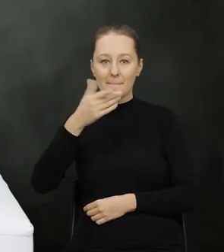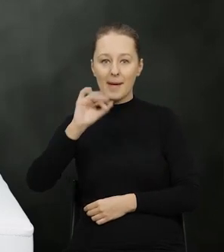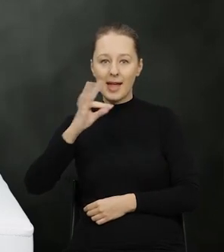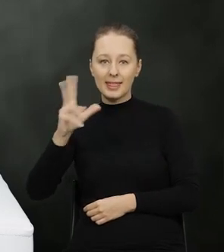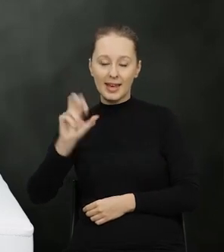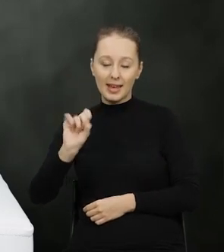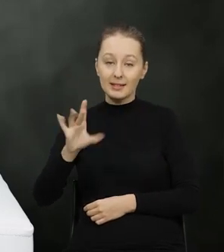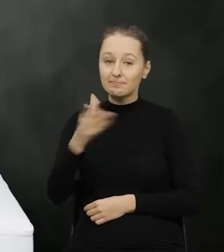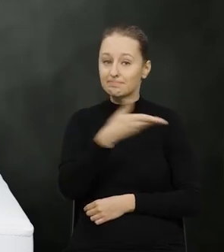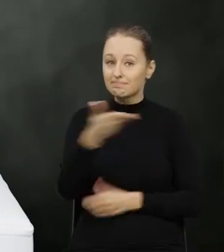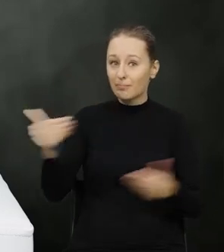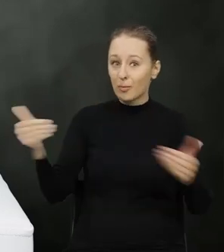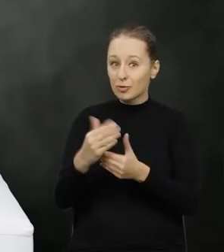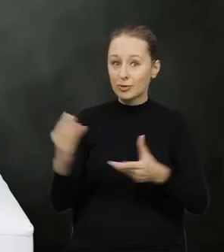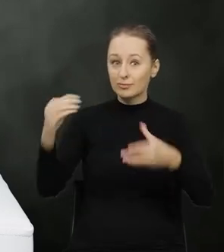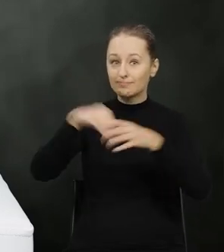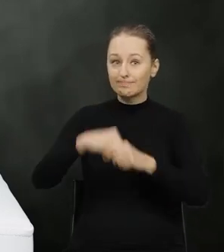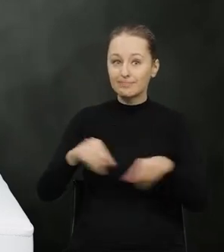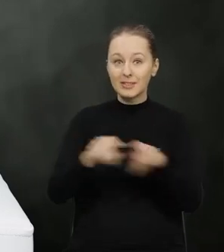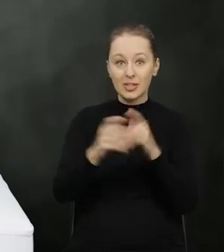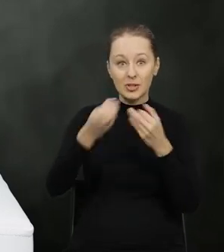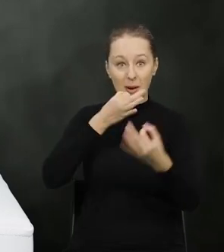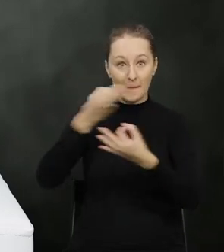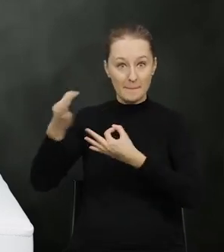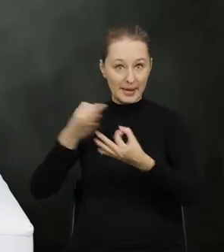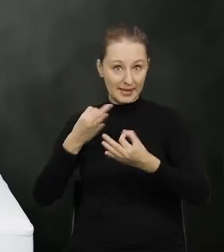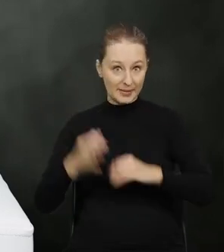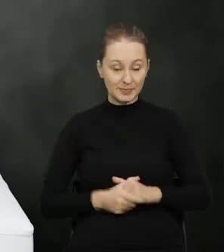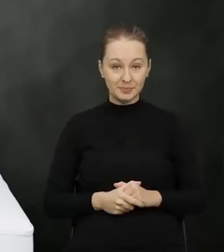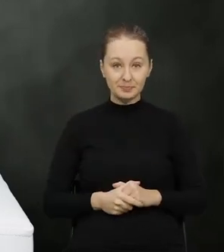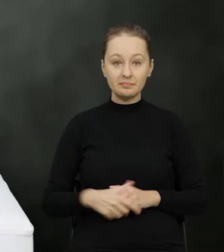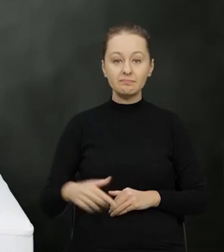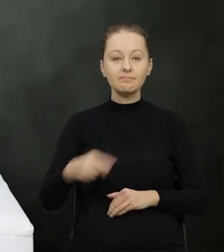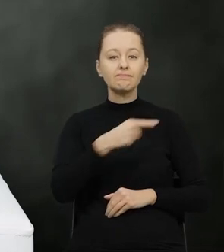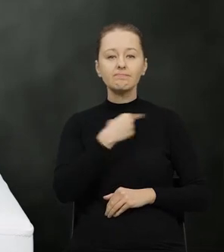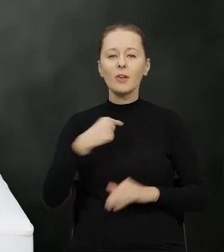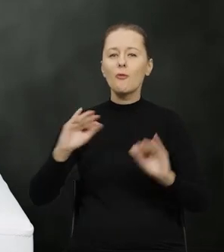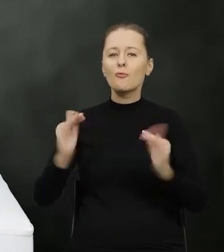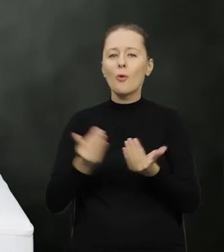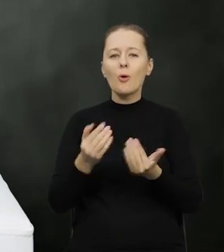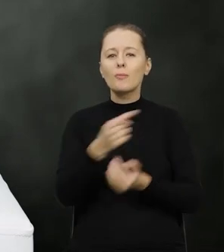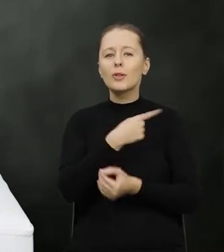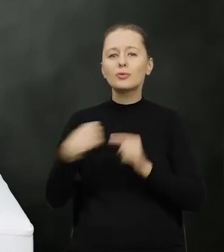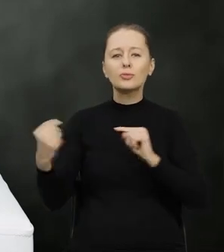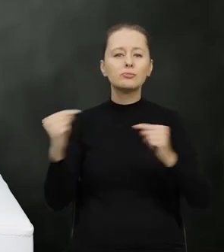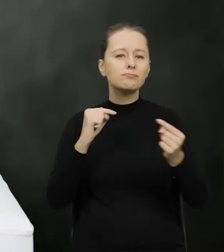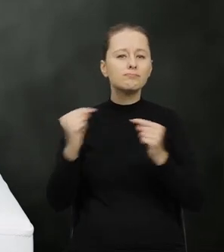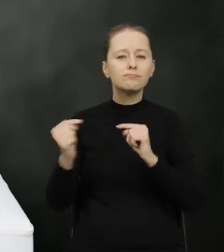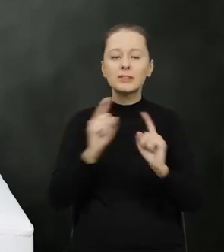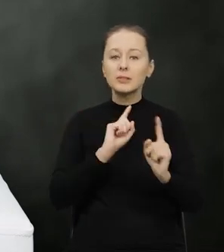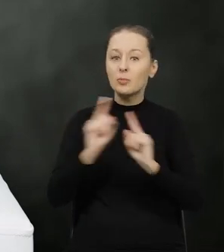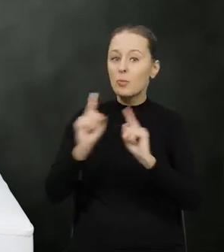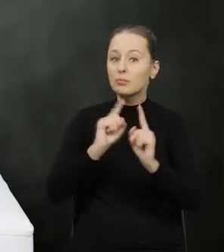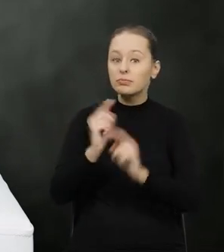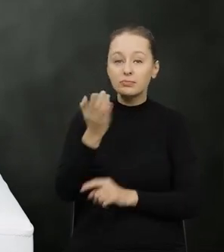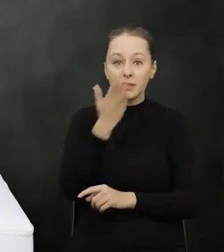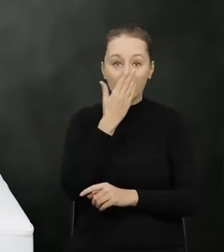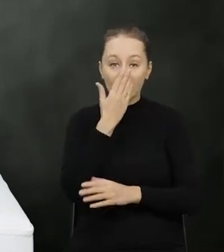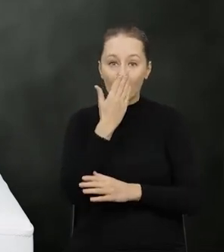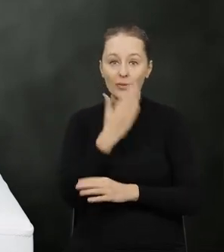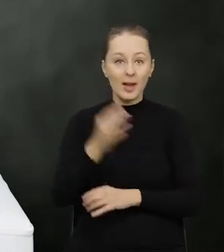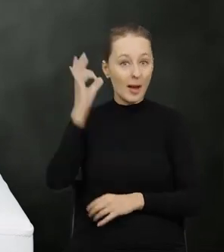będą mogli Państwo uczestniczyć, jak również zadawać pytania. Formuła naszego spotkania polega na tym, że w pierwszej części